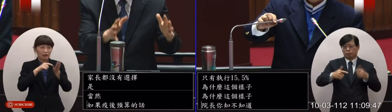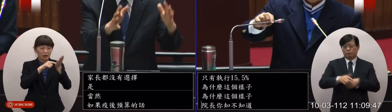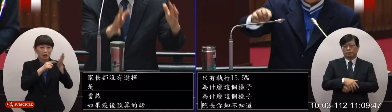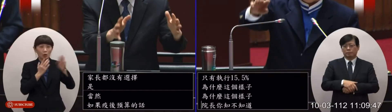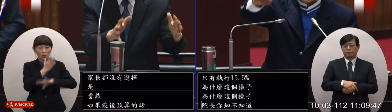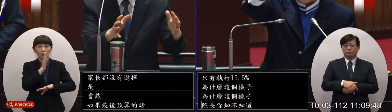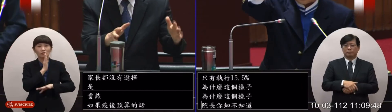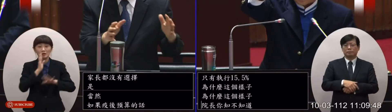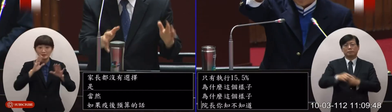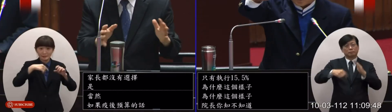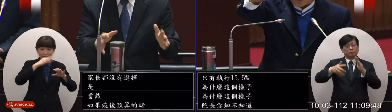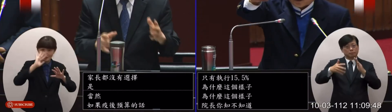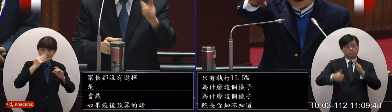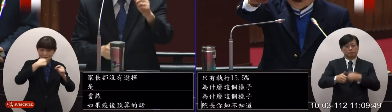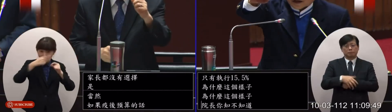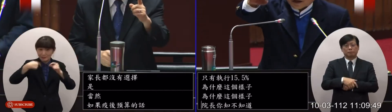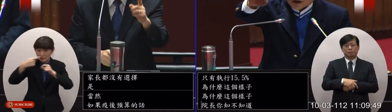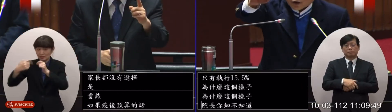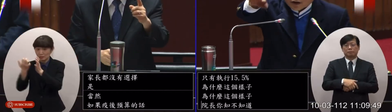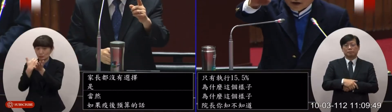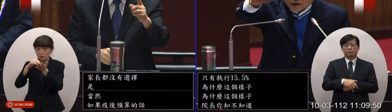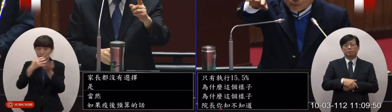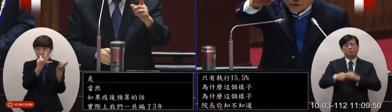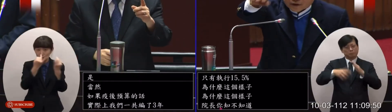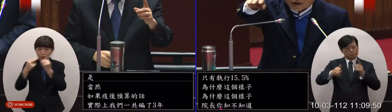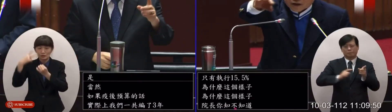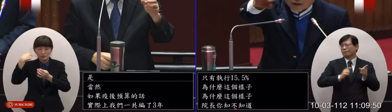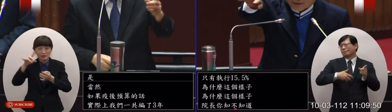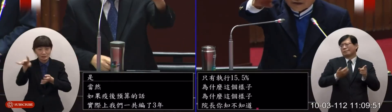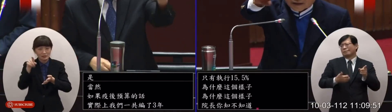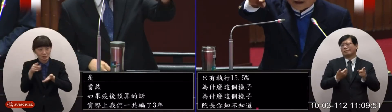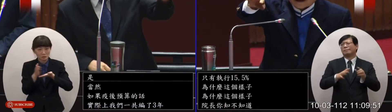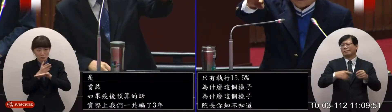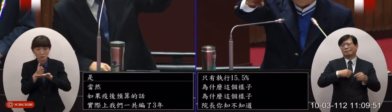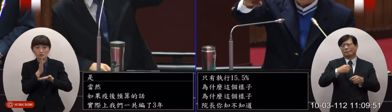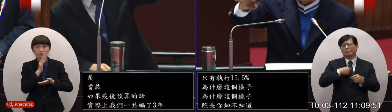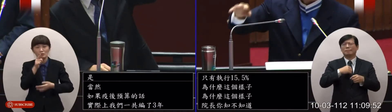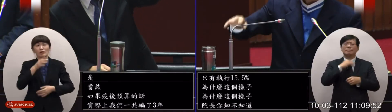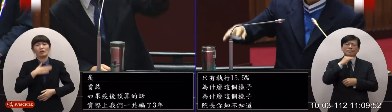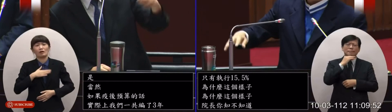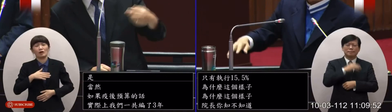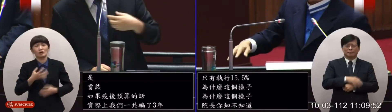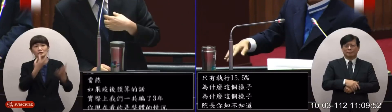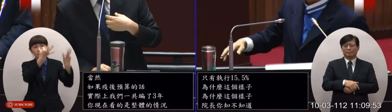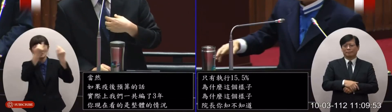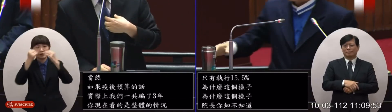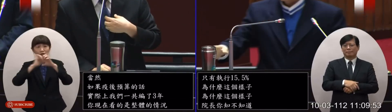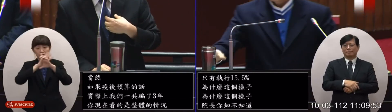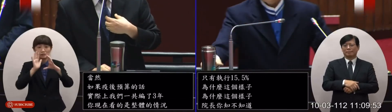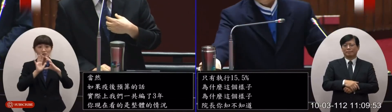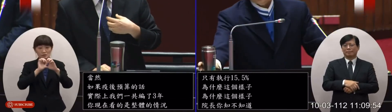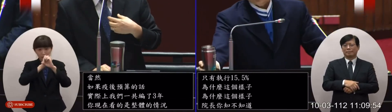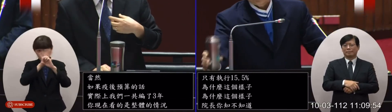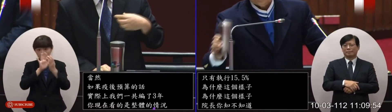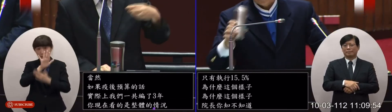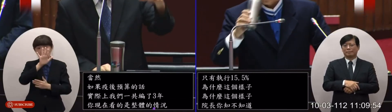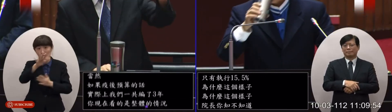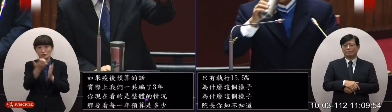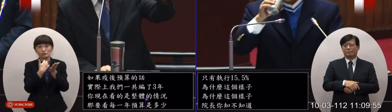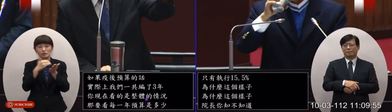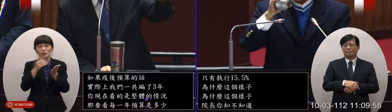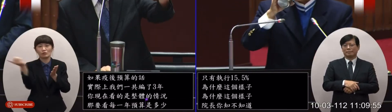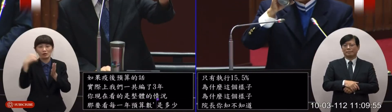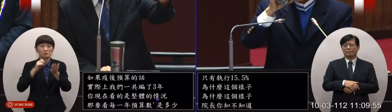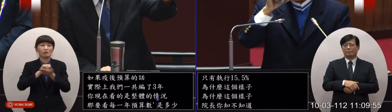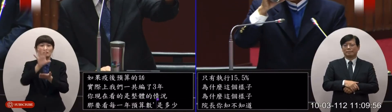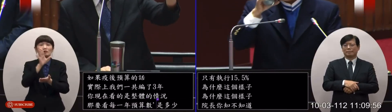一年的預算數是多少才來做決定你不知道你先不要講我知道啊這個疫後預算我來這裡報告我怎麼不知道那